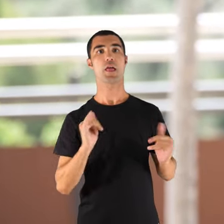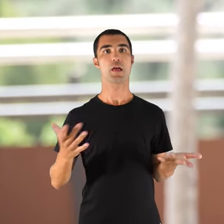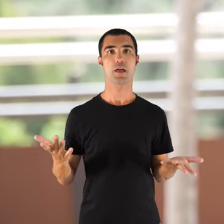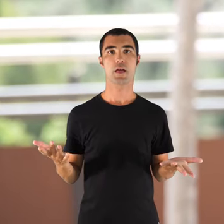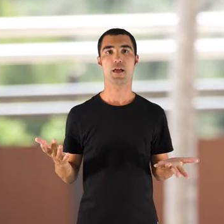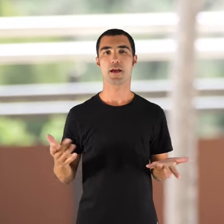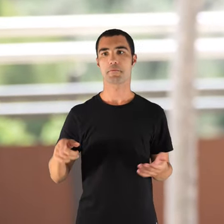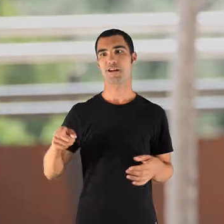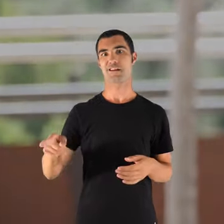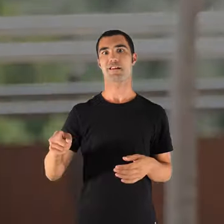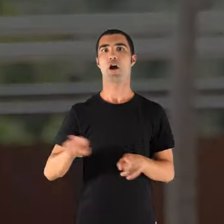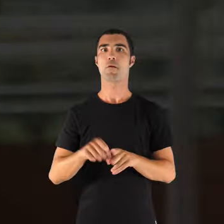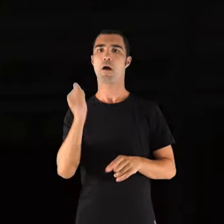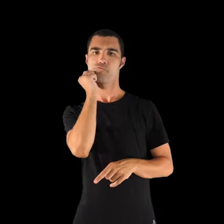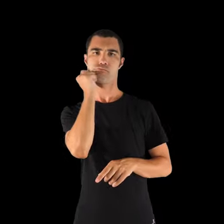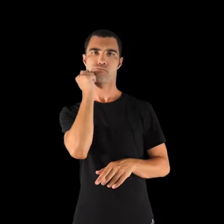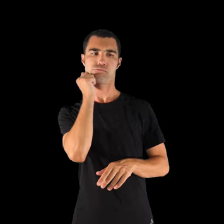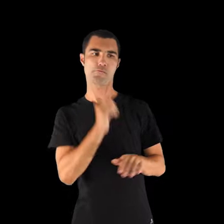abusar d'això. de munt d'això.